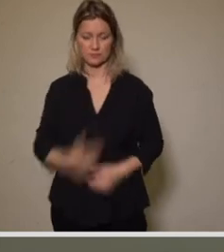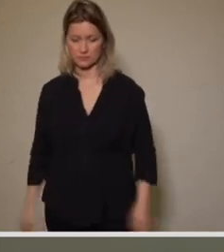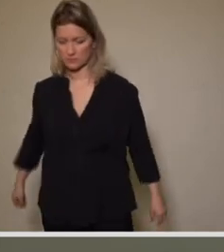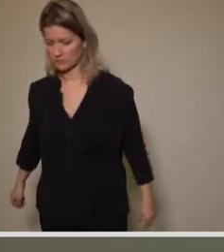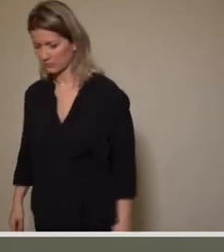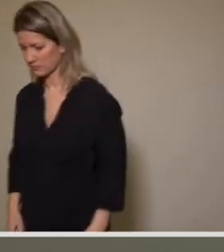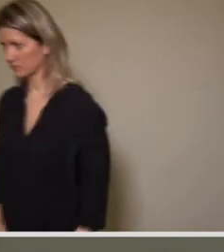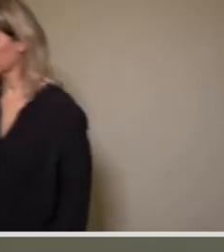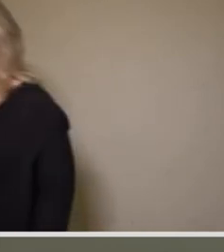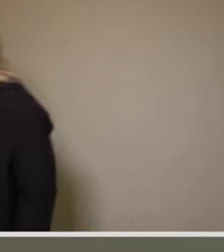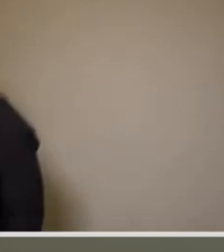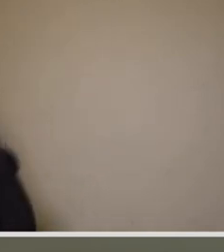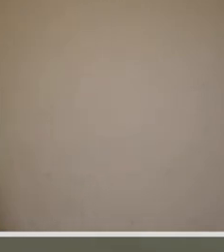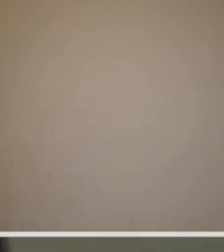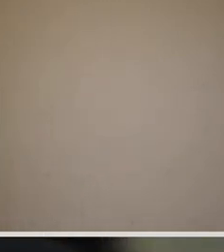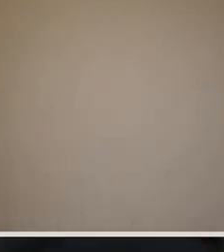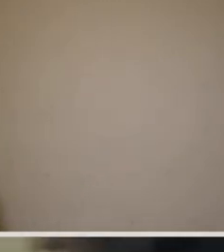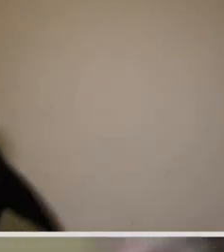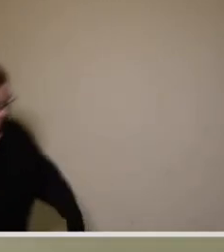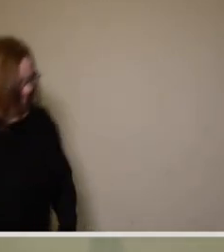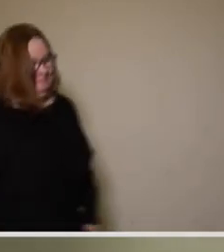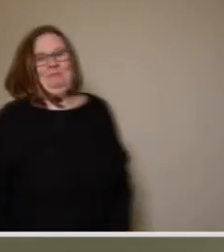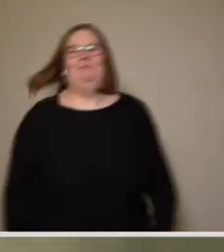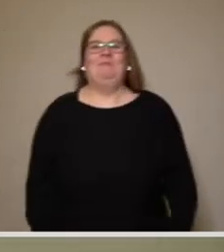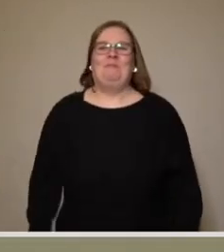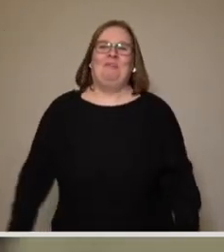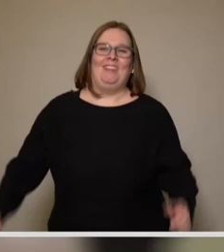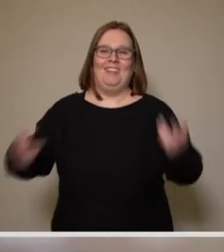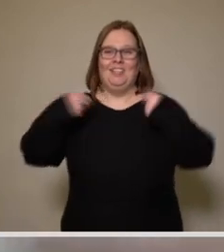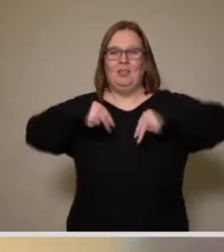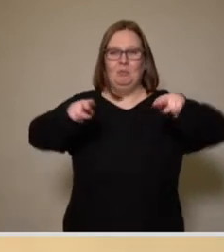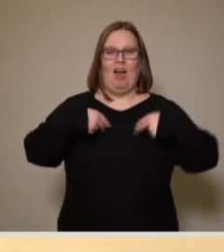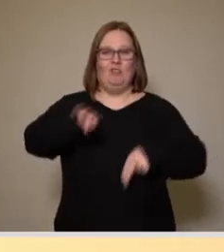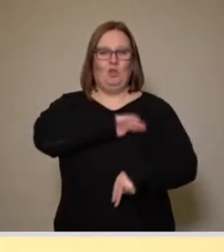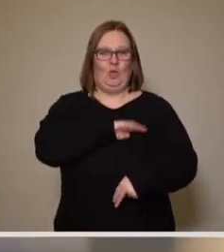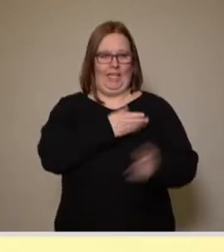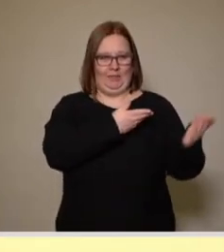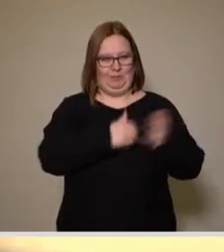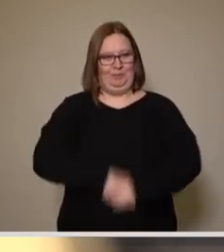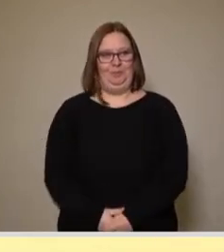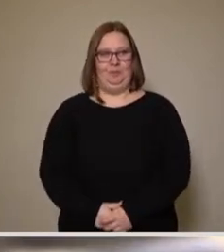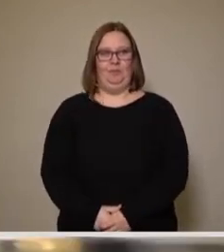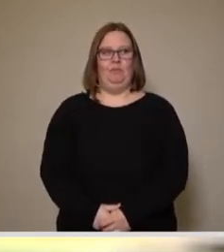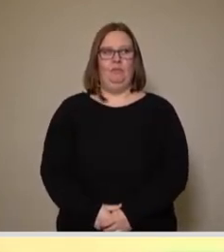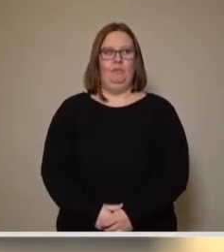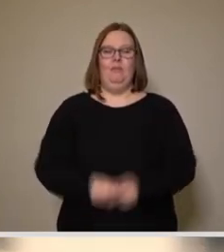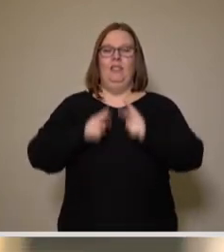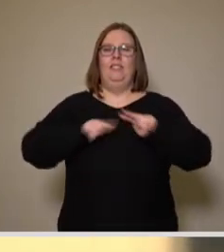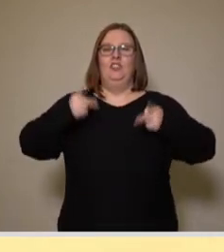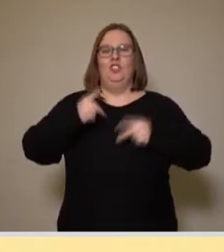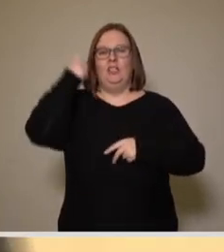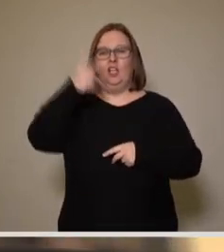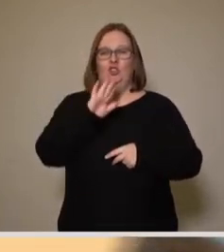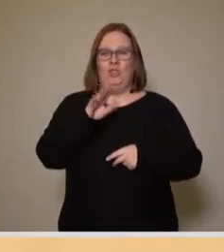Vielen Dank, Herr Dr. Schulte-Wissermann, für die Frage. Die Beantwortung übernimmt Frau Kollegin Jenigen, bitte. Sehr geehrter Herr Stadtrat